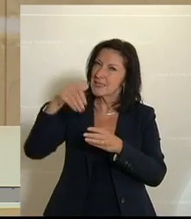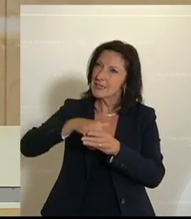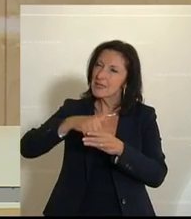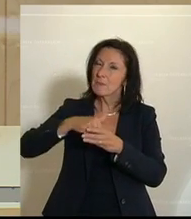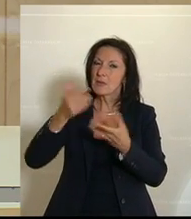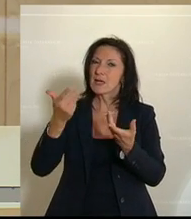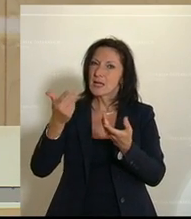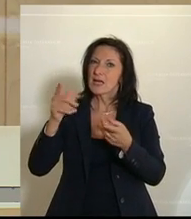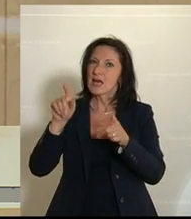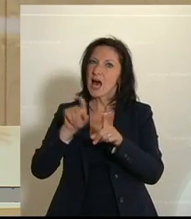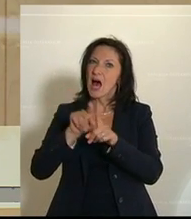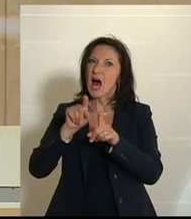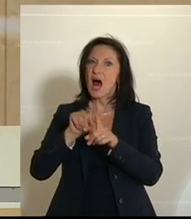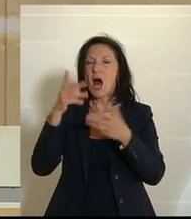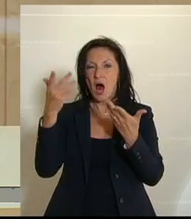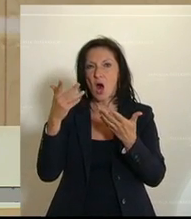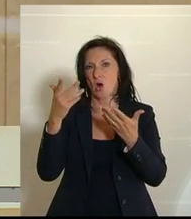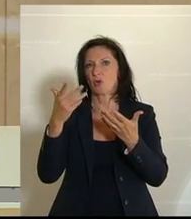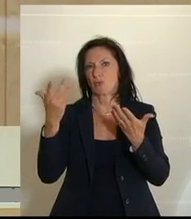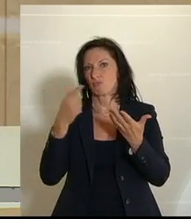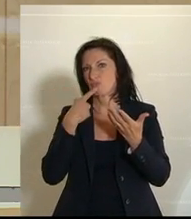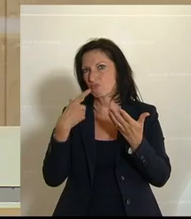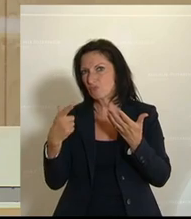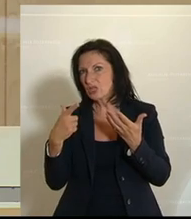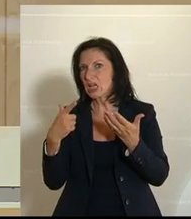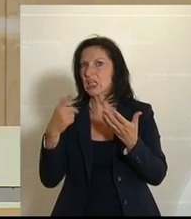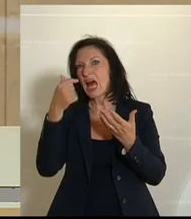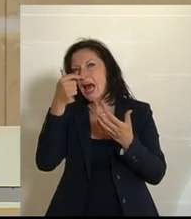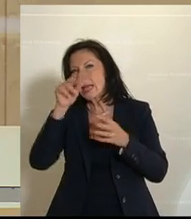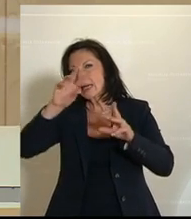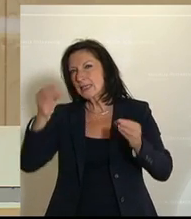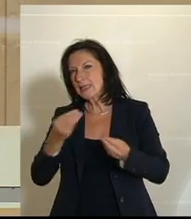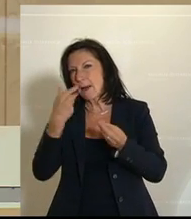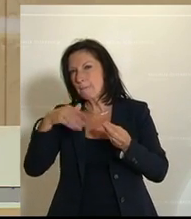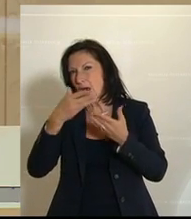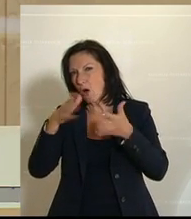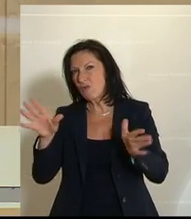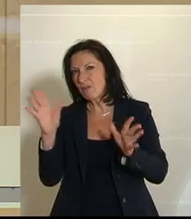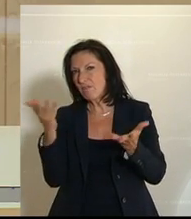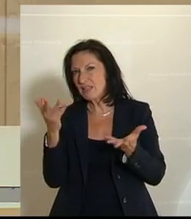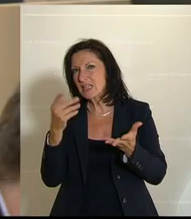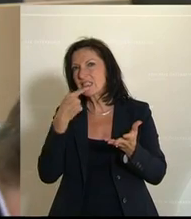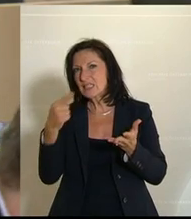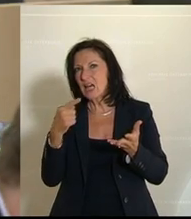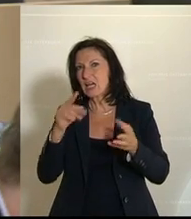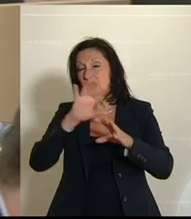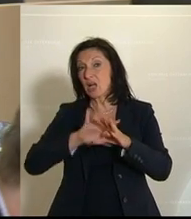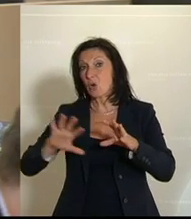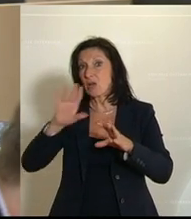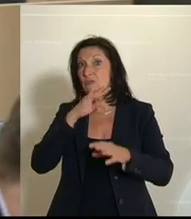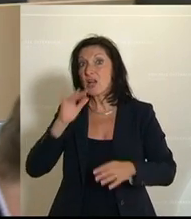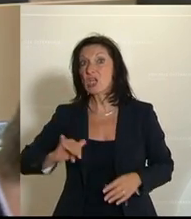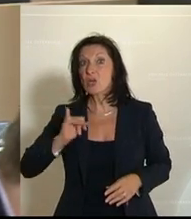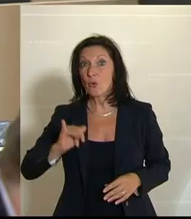ein afrikanischer Aspekt einer breiten Öffentlichkeit bekannter geworden, nämlich dass es der Kontinent der jungen Menschen ist, dass 60 Prozent